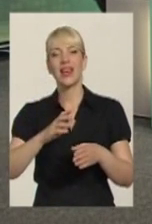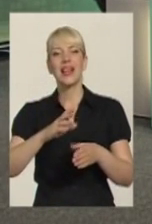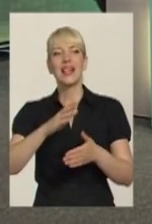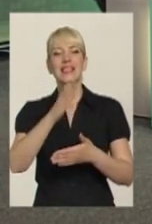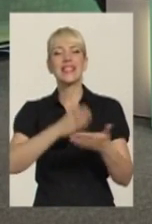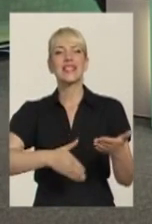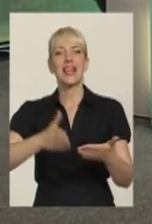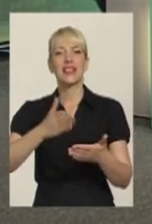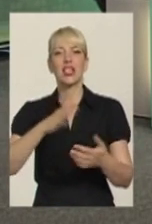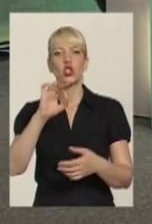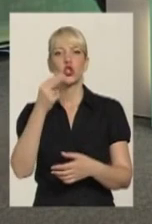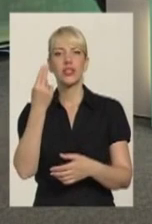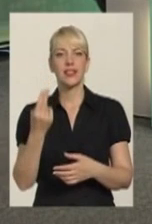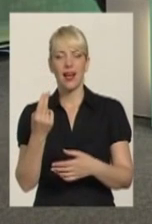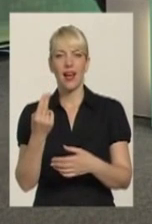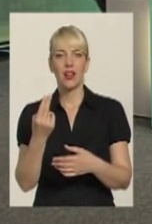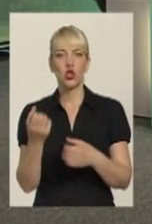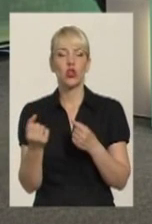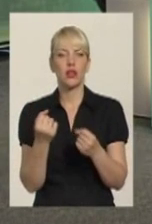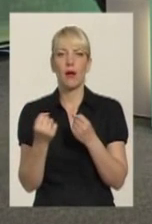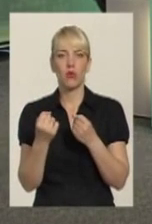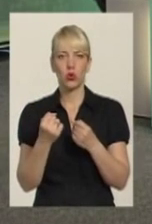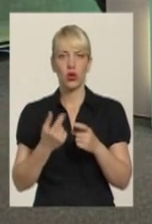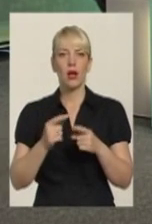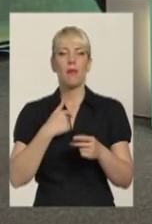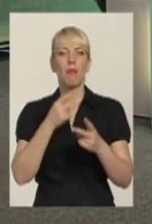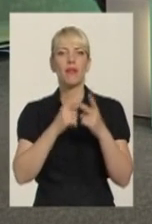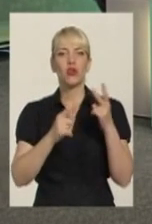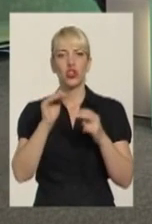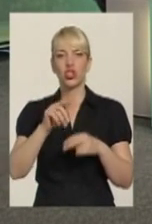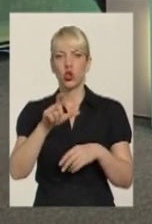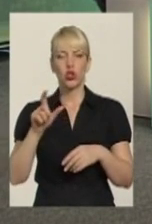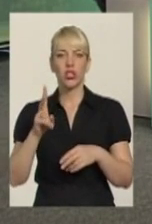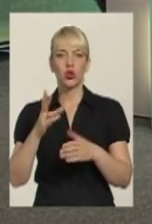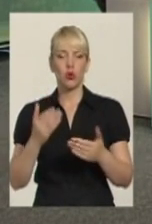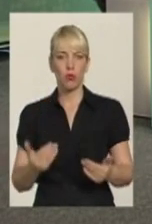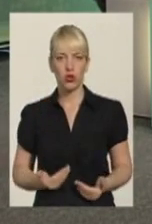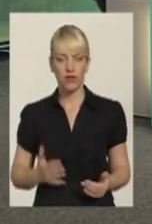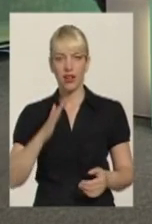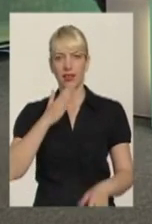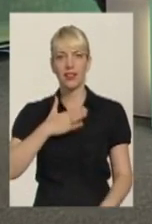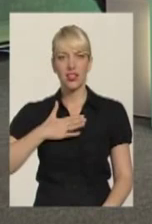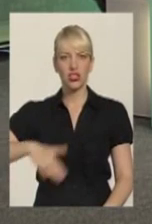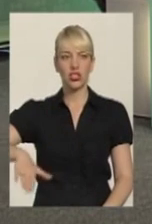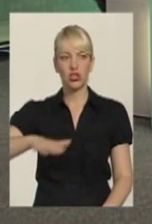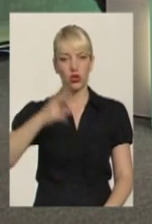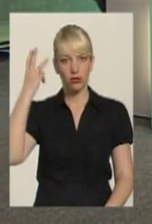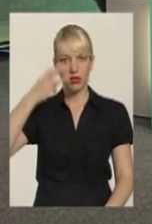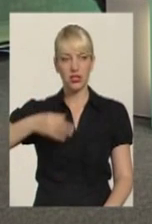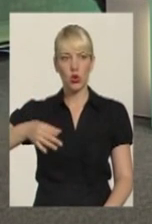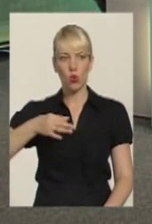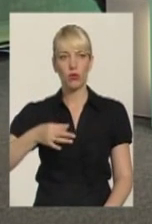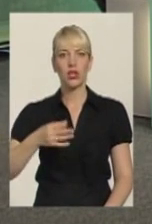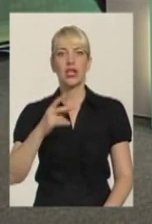Тому що сьогодні опікується громада п'яти тисячами людей, які проживають на території Хмельницької області. Це в 101